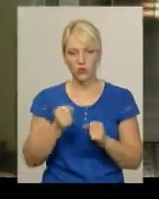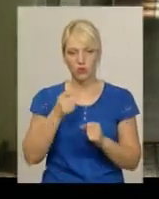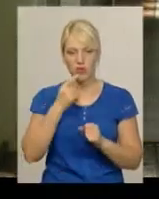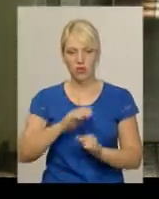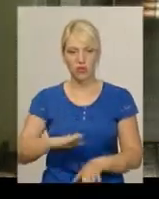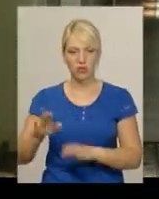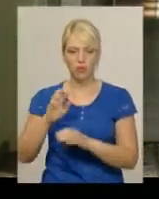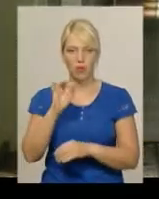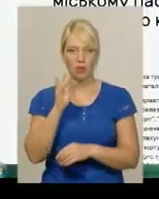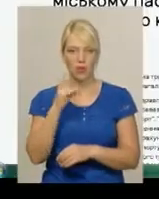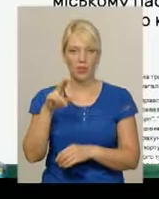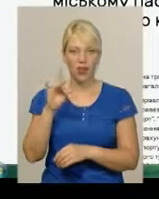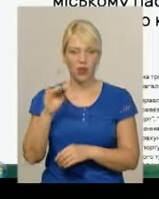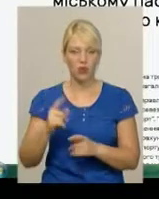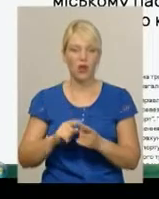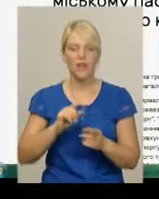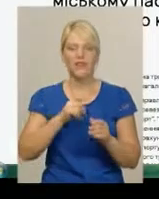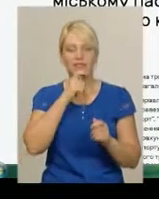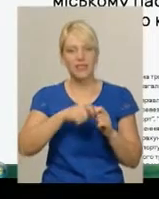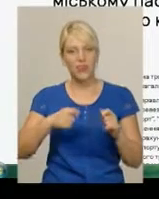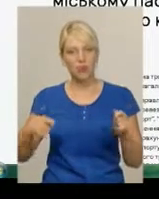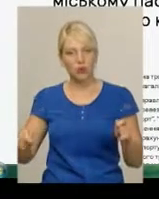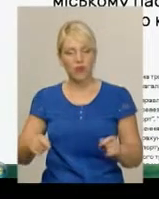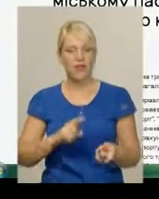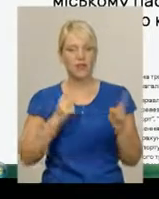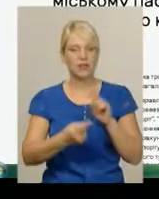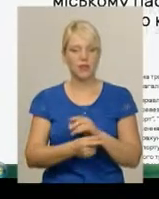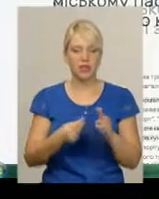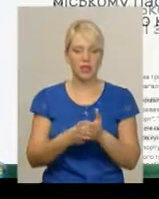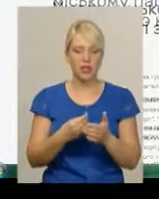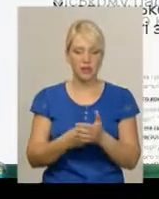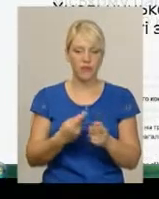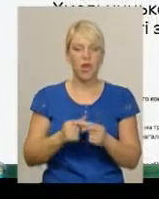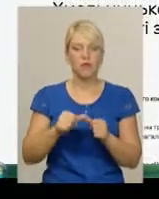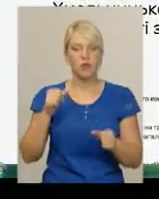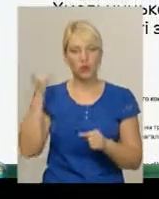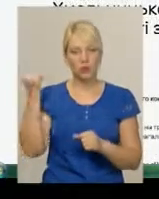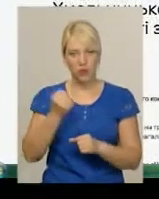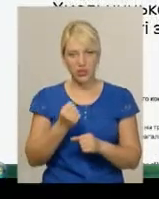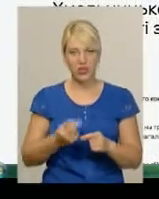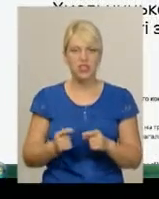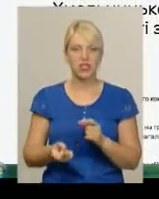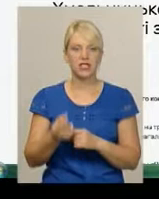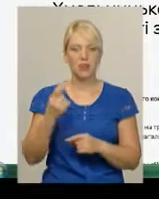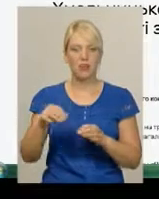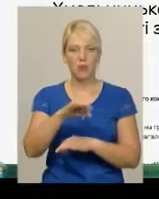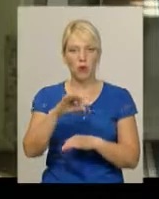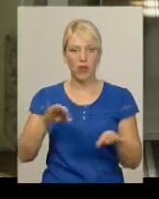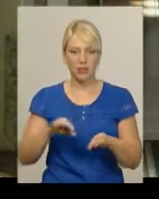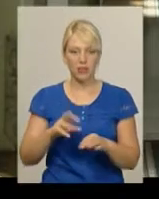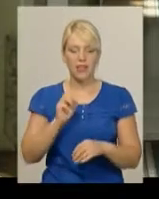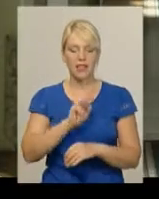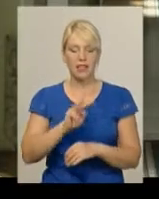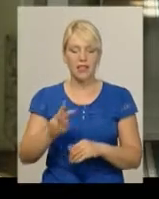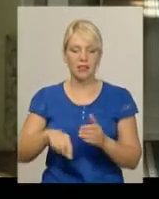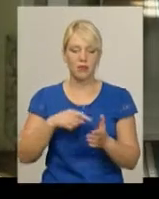Бондаренко, відтермінували зміну тарифу. Минулого тижня проєкт рішення про підвищення цін на проїзд у Хмельницькому з'явився на сайті міськради. Проєкт